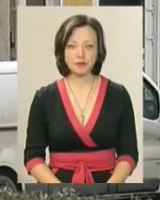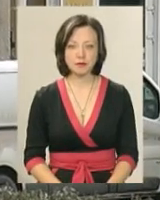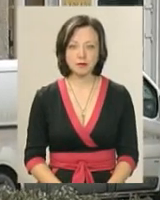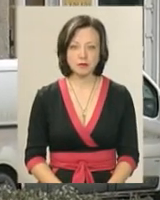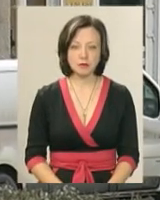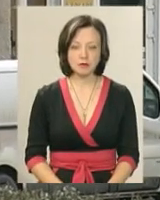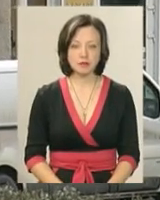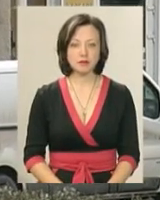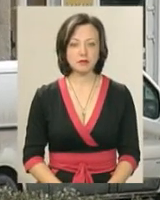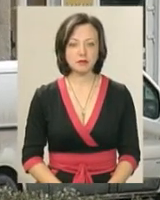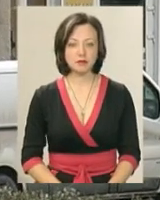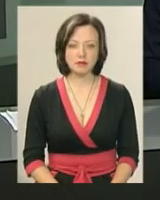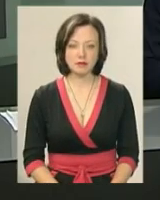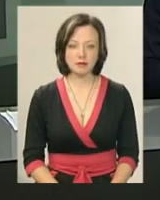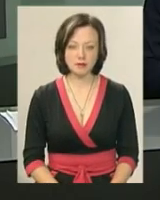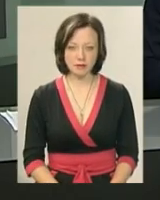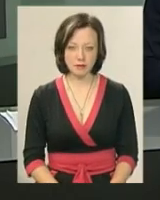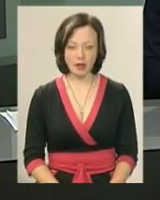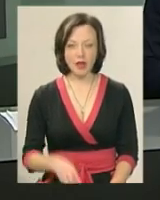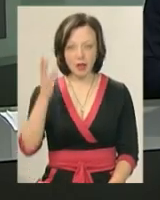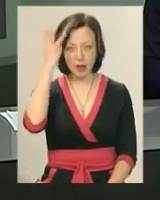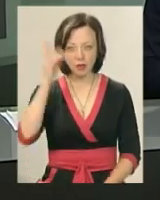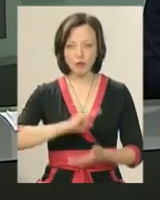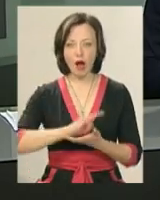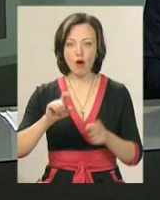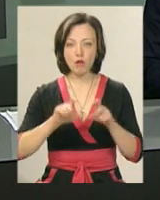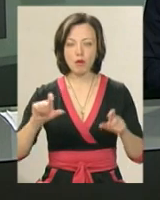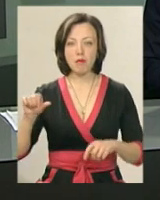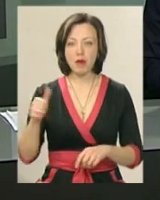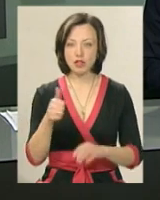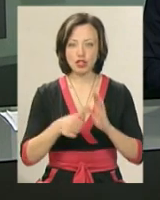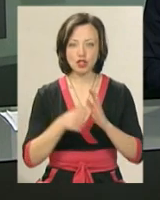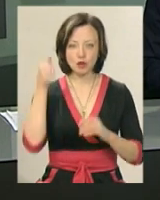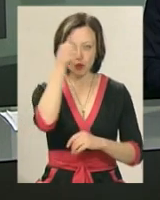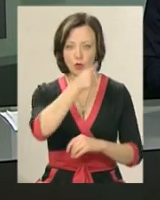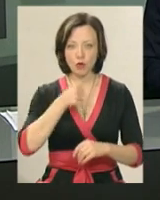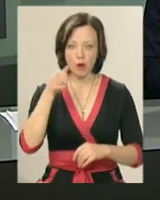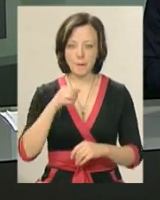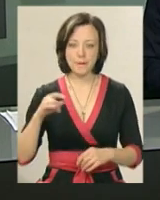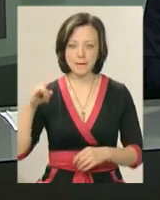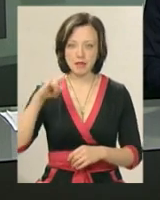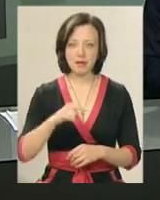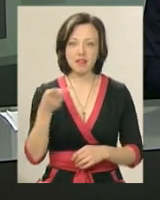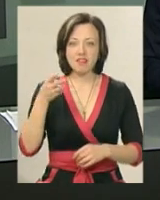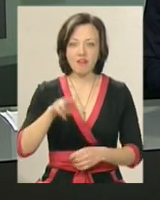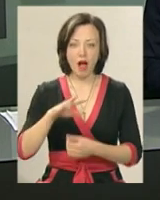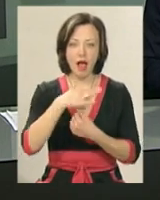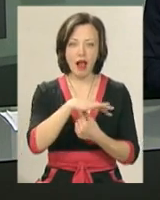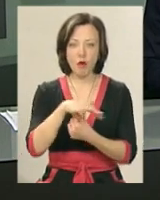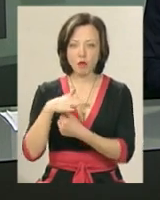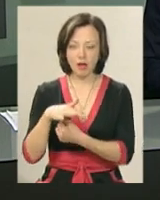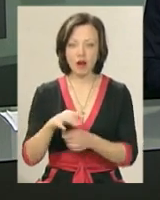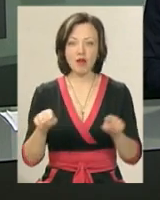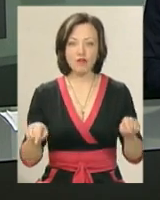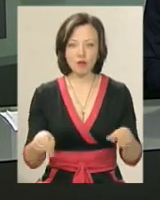Кривий, новини Поділяцентр. На Хмельницькому литовищі вперше за 6 років приземлилися два гелікоптера. Про відновлення ж